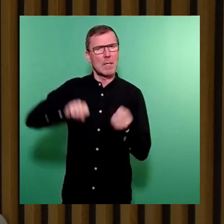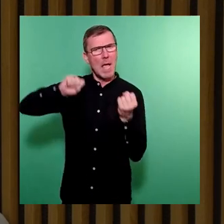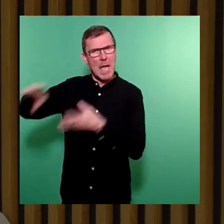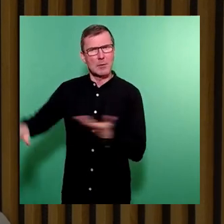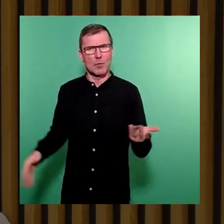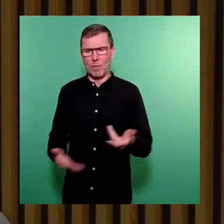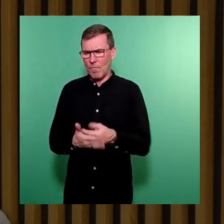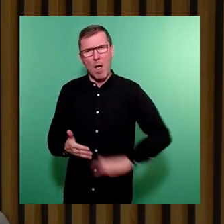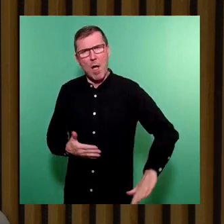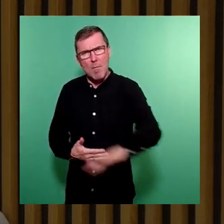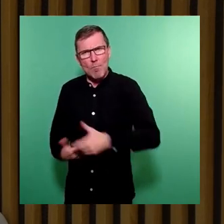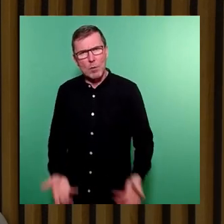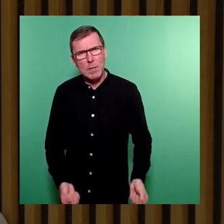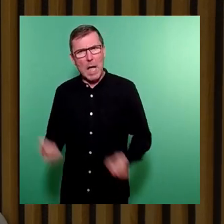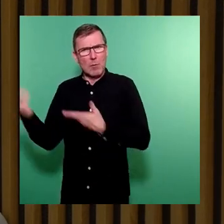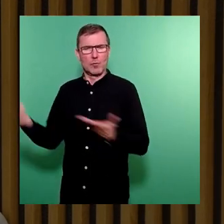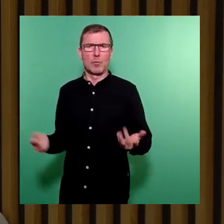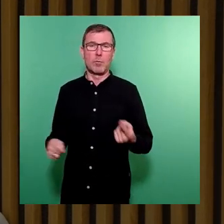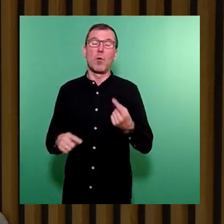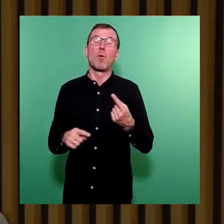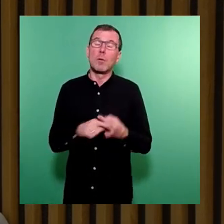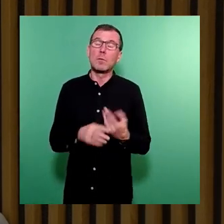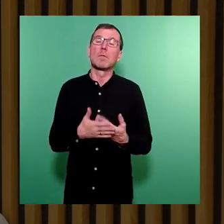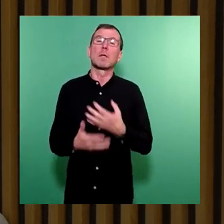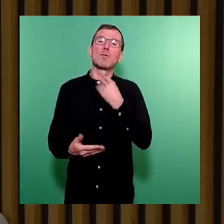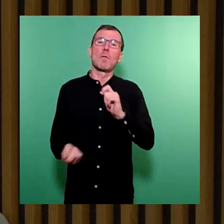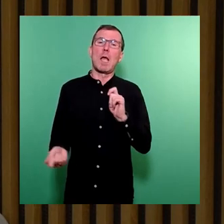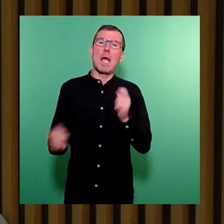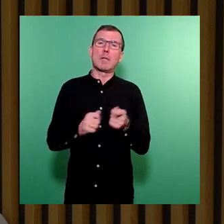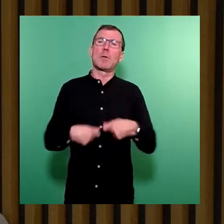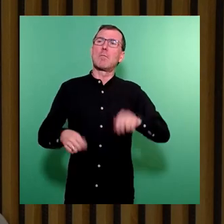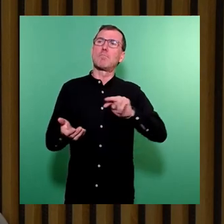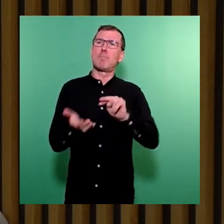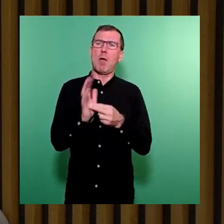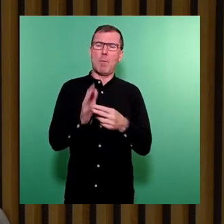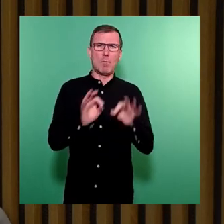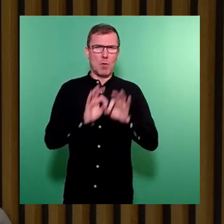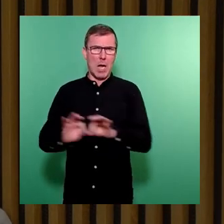Bodenaushubs und wegen notwendiger Änderungen an der Bauplanung und Bauausführung.